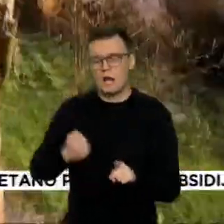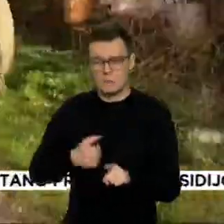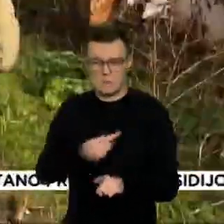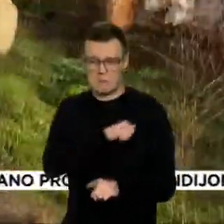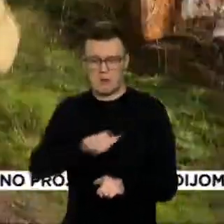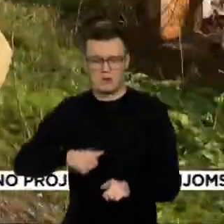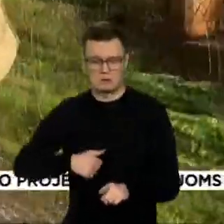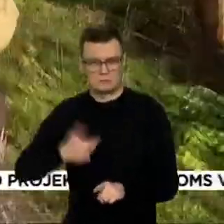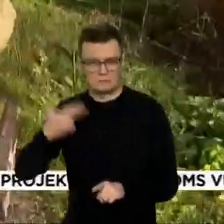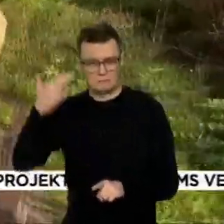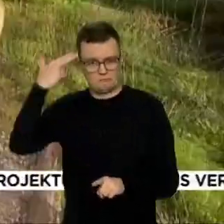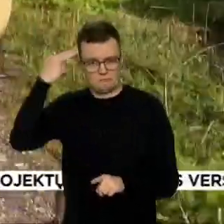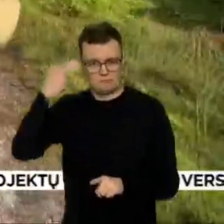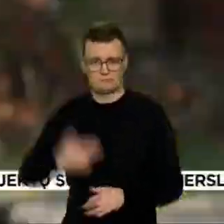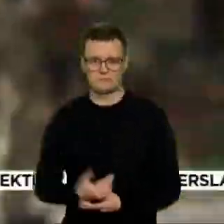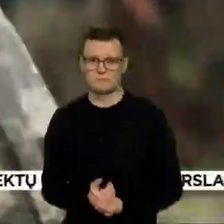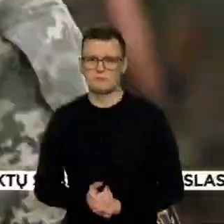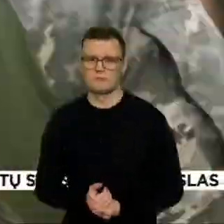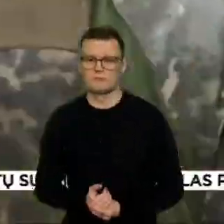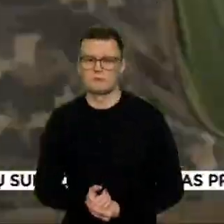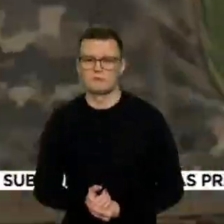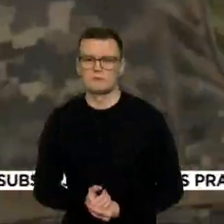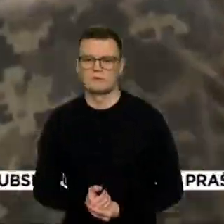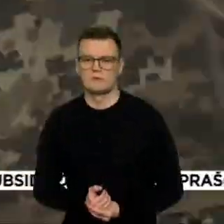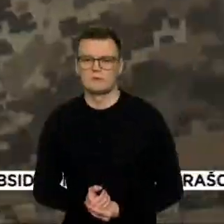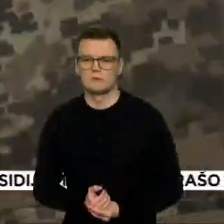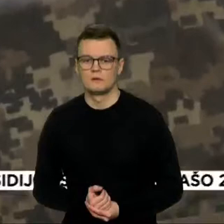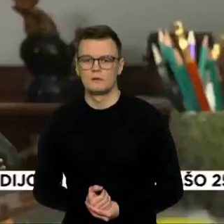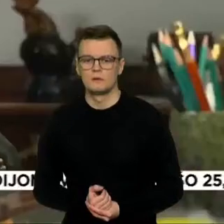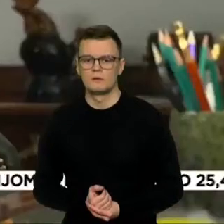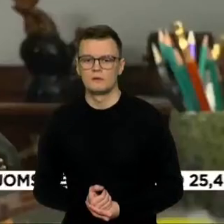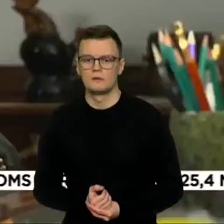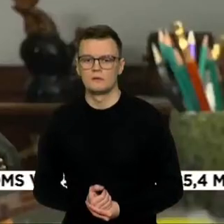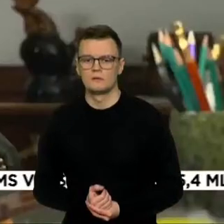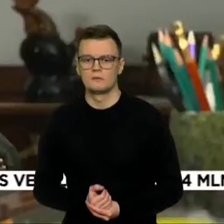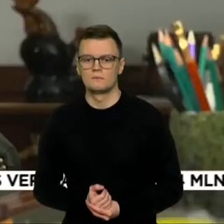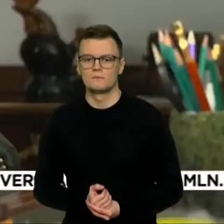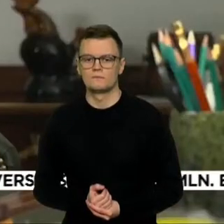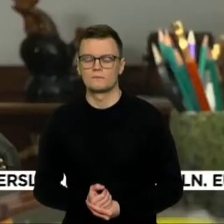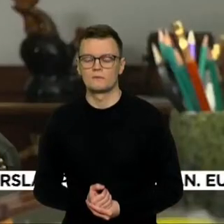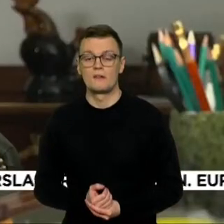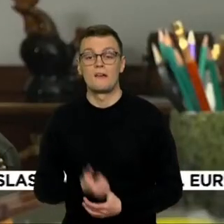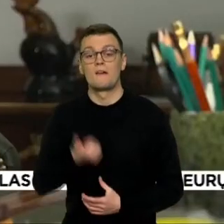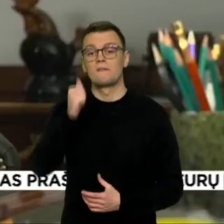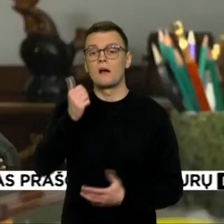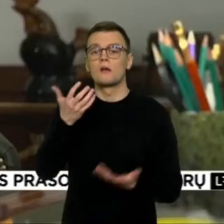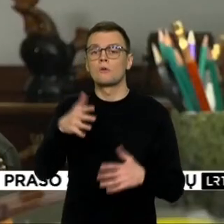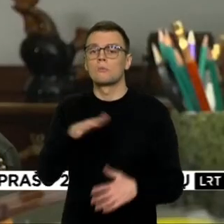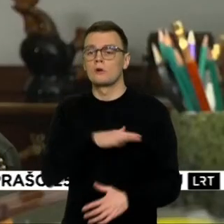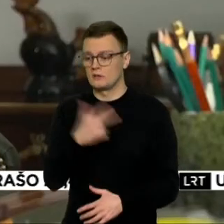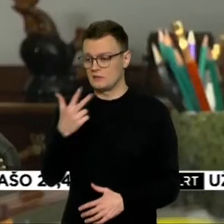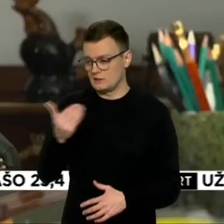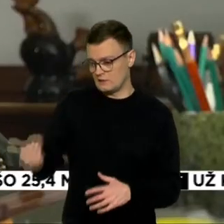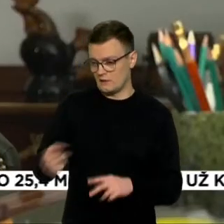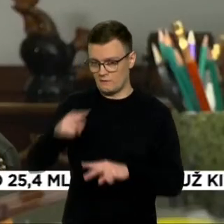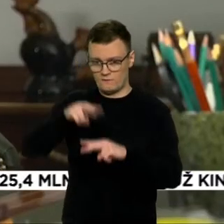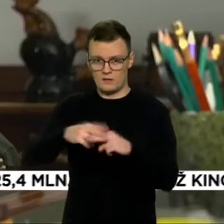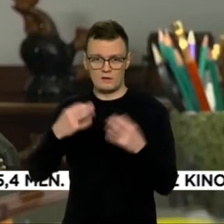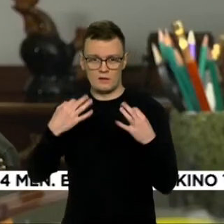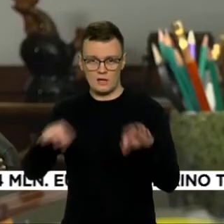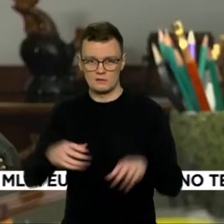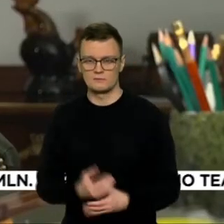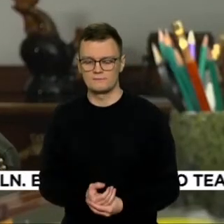Zelenskis sako, kad per praėjusią parą išlaisvintos dar trys gyvenvietės. Jūs jau pralaimėjote, nes 224